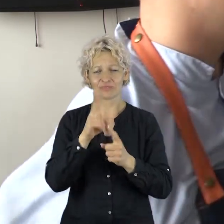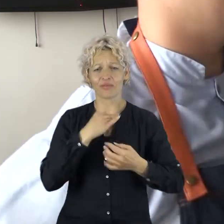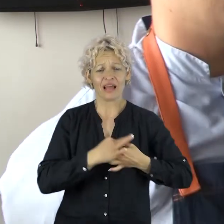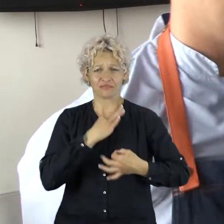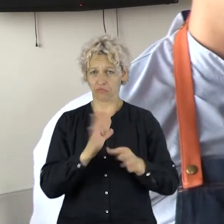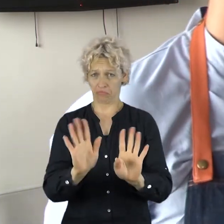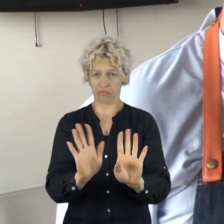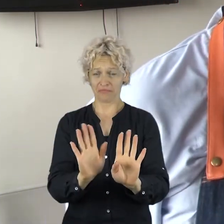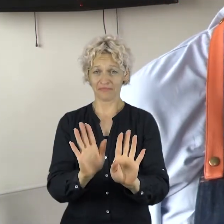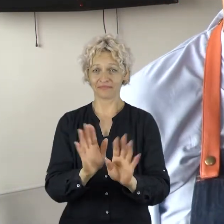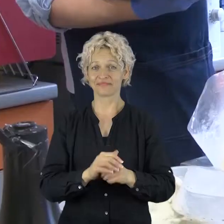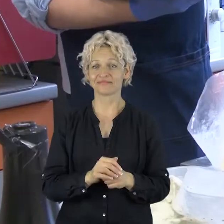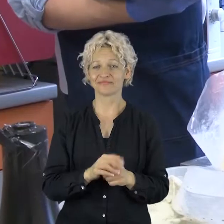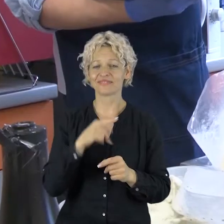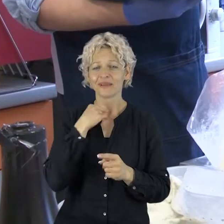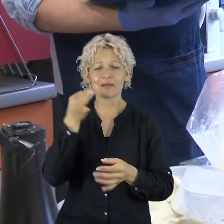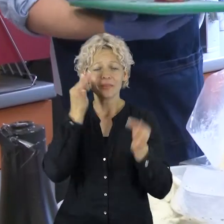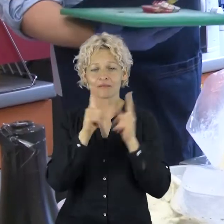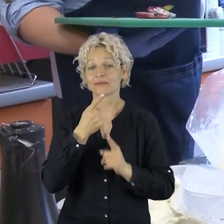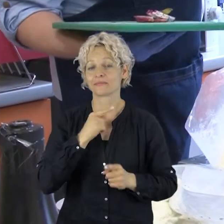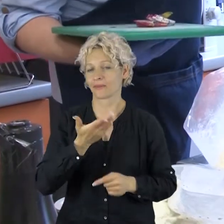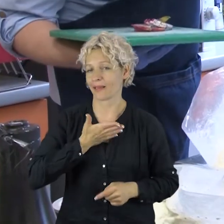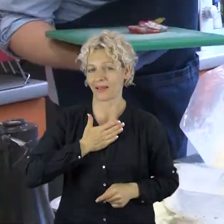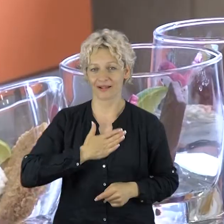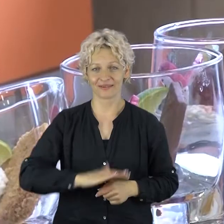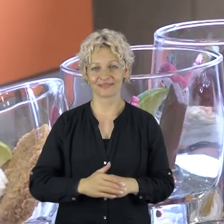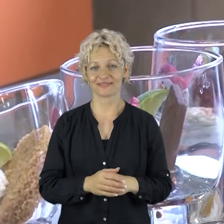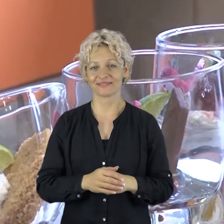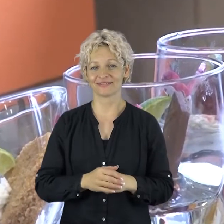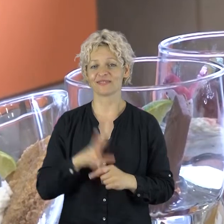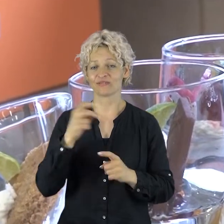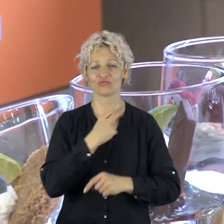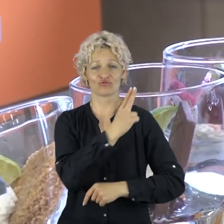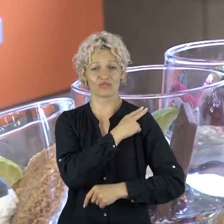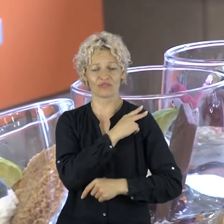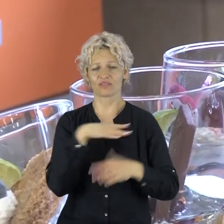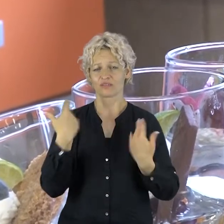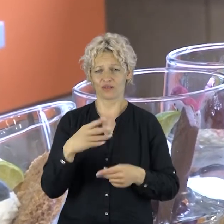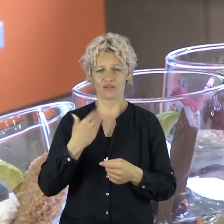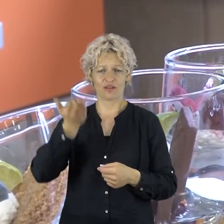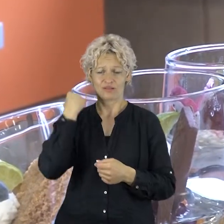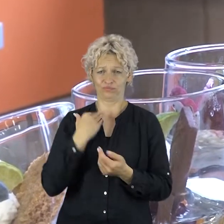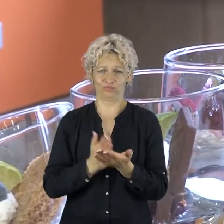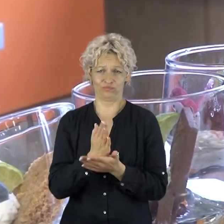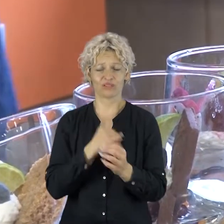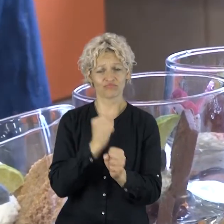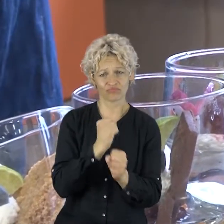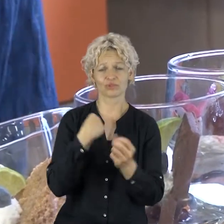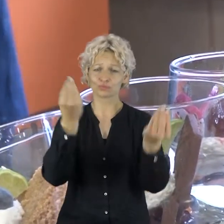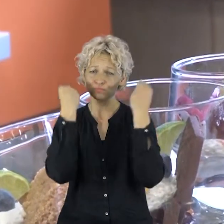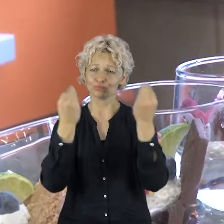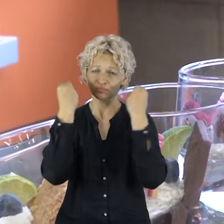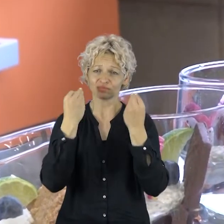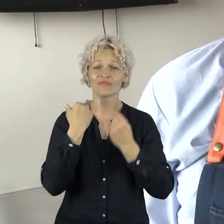puikius desertus. Nors kelias iki virtuvės šefo truko ne vienerius metus, pagrindą kestutis įgėjo prekybos ir